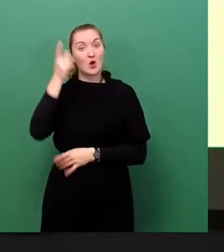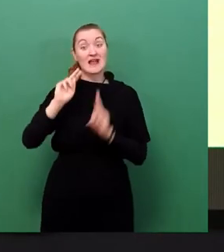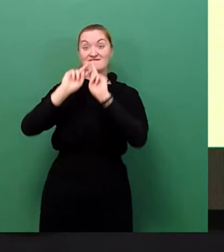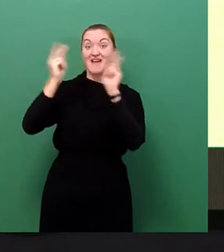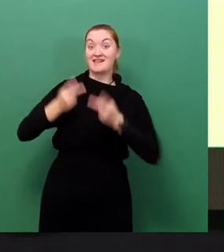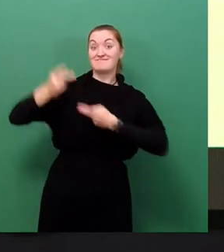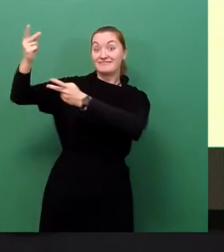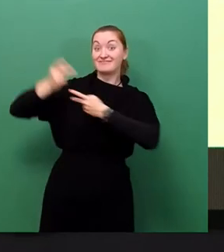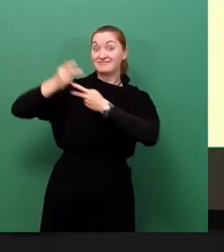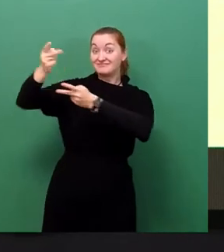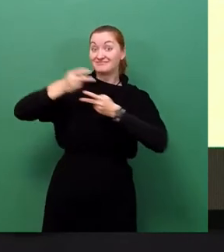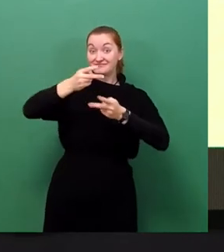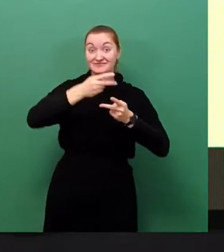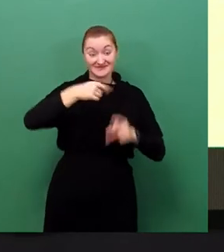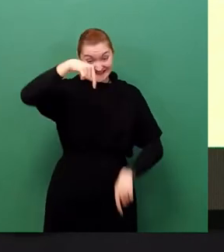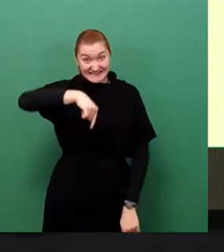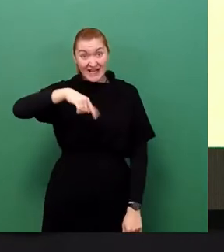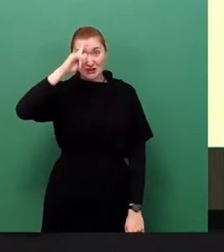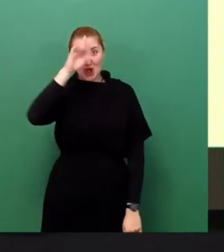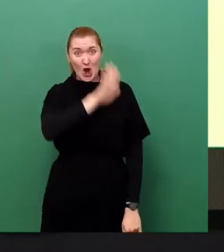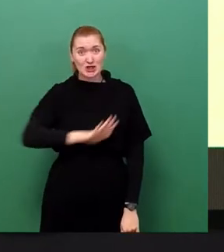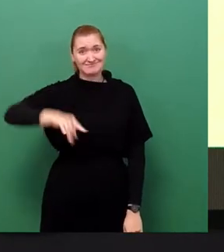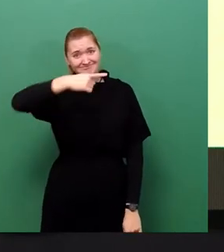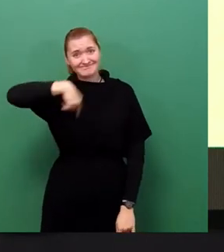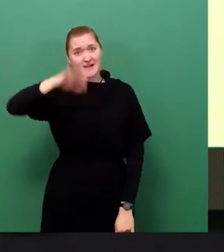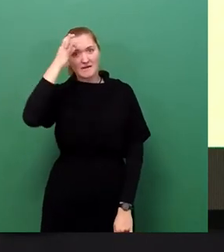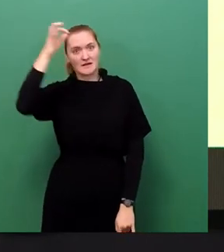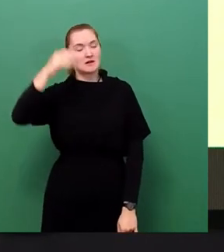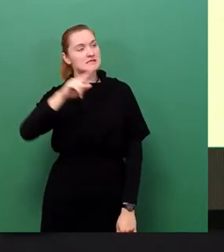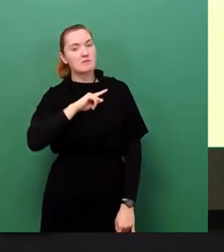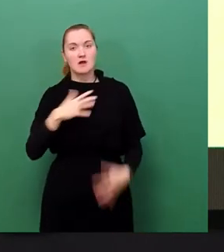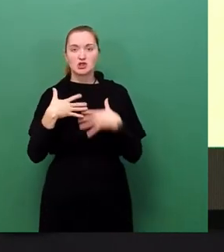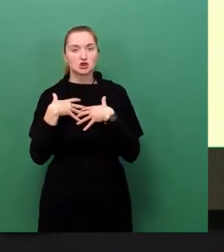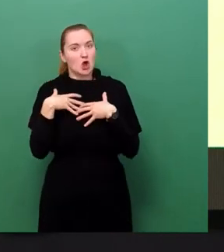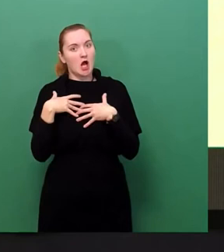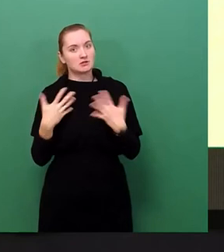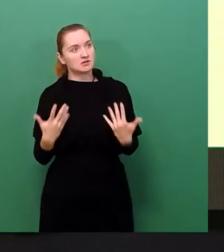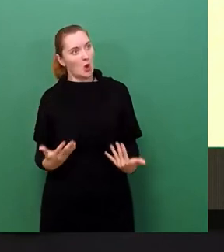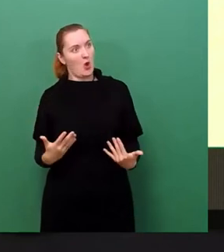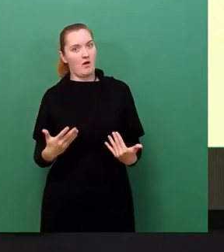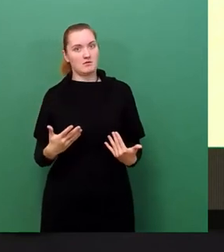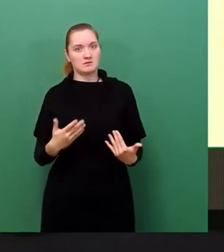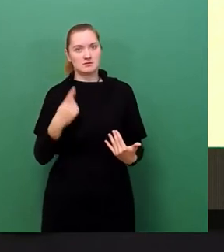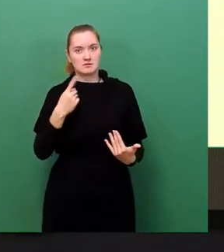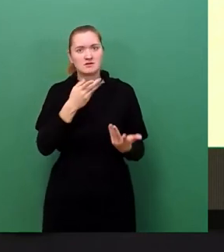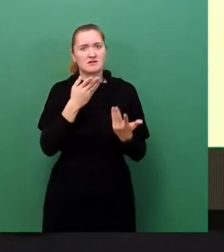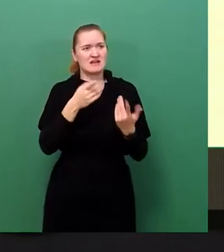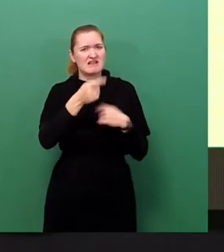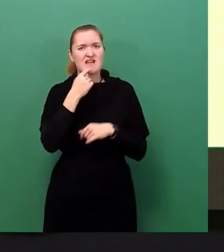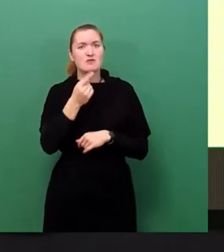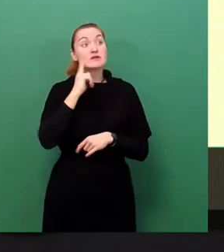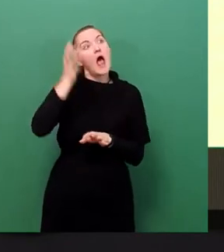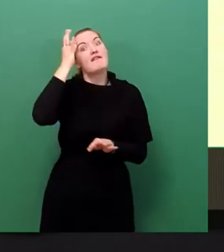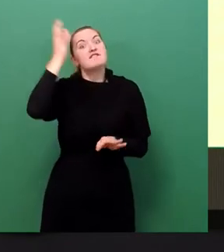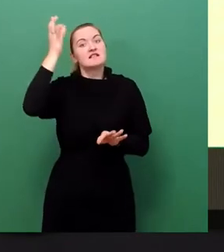hier sozusagen die Innovation, Herr Maloney, ich bin komplett entsetzt, ja, also Ihr Lindner sagt die ganze Zeit, wir müssen was erfinden. Und dann,